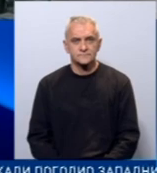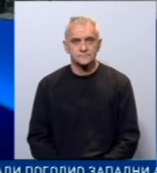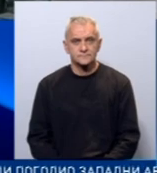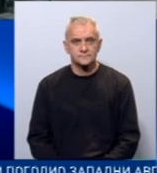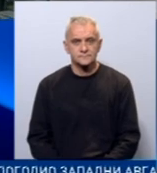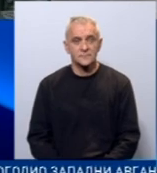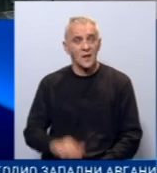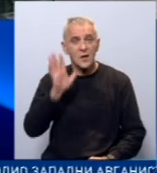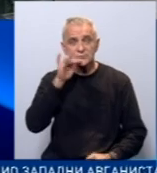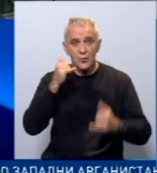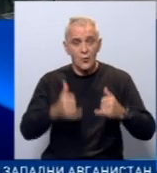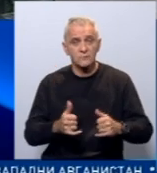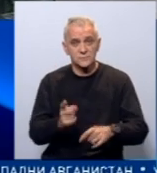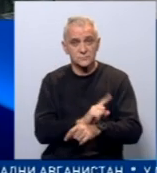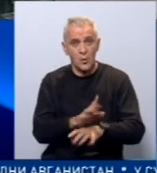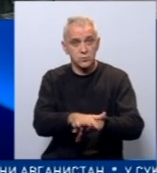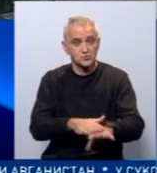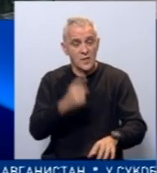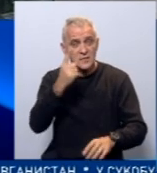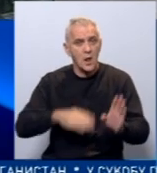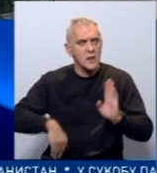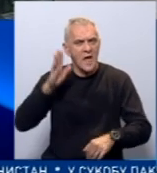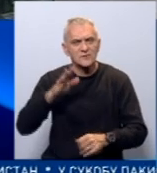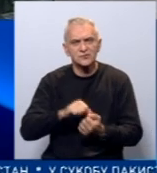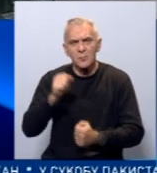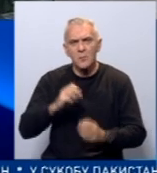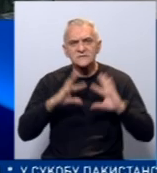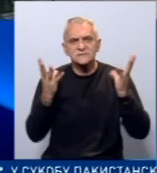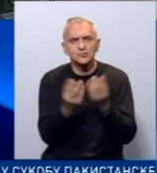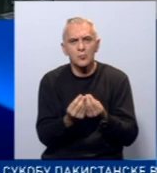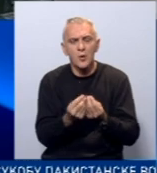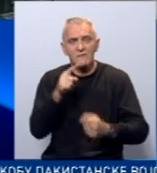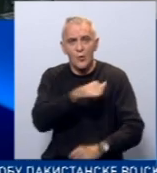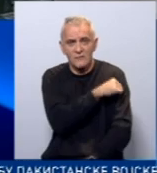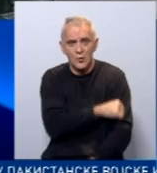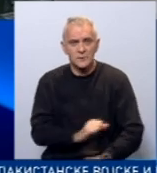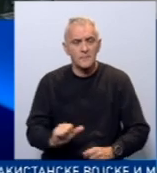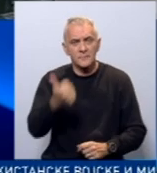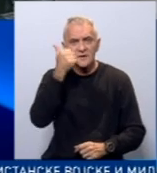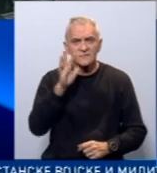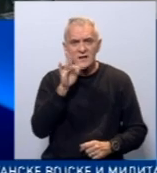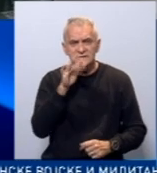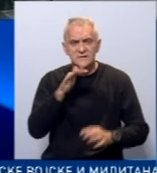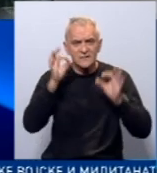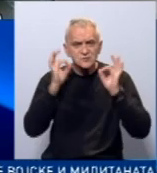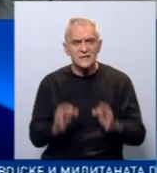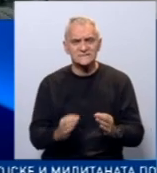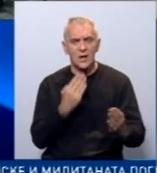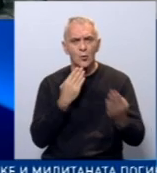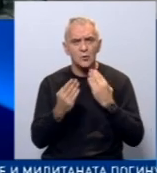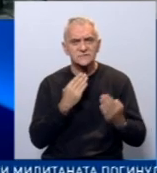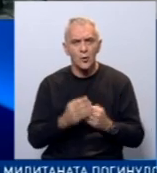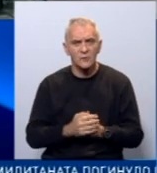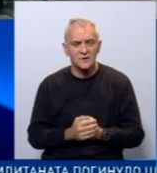U Sarajevu je u ovim trenucima počeo jedan od najvećih diplomatskih skupova ove godine, prva Sarajevska